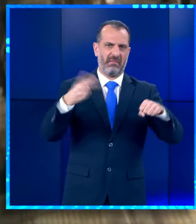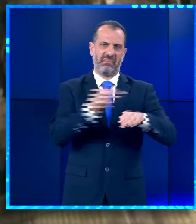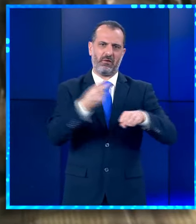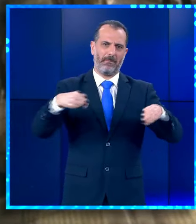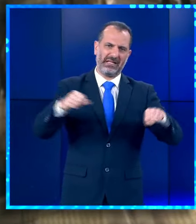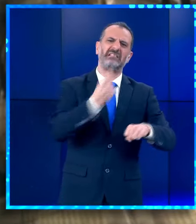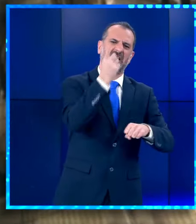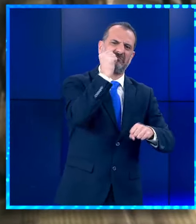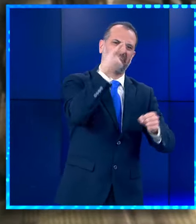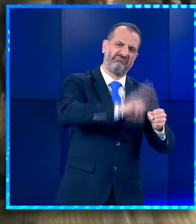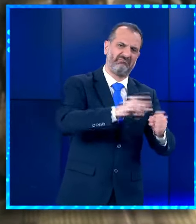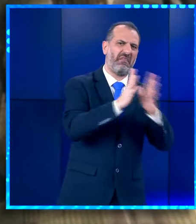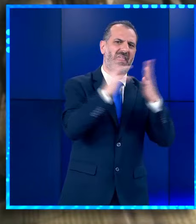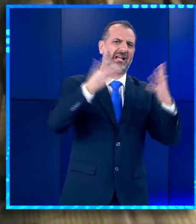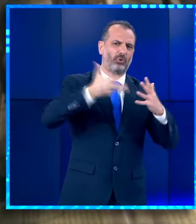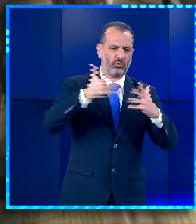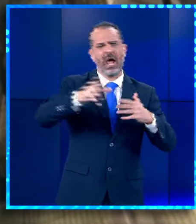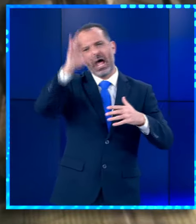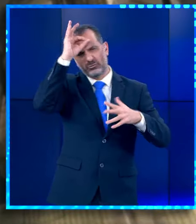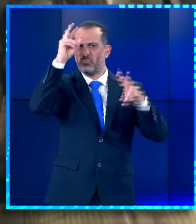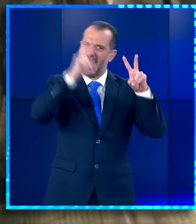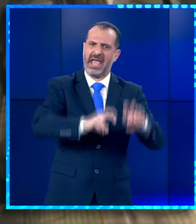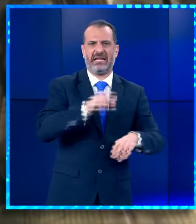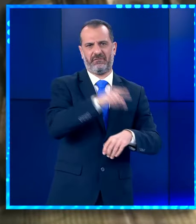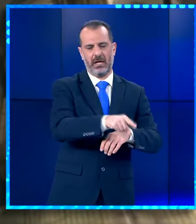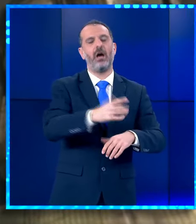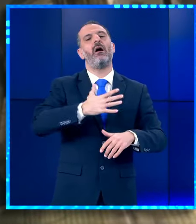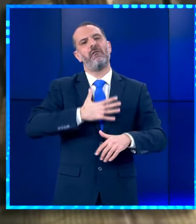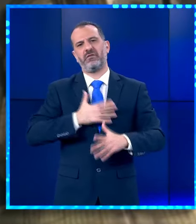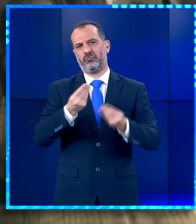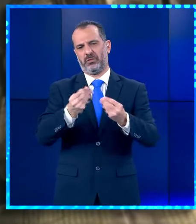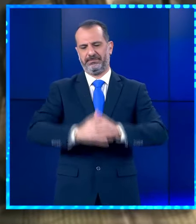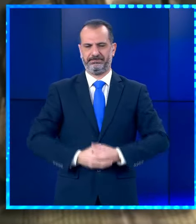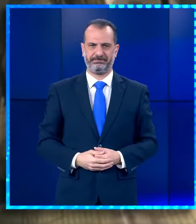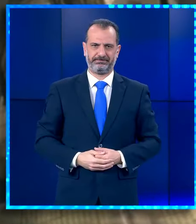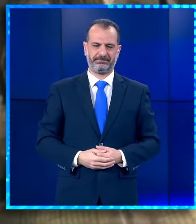να βγάζει συμπέρασμα τι άκριβος οδήγησε σε αυτό το φανατηφόρο τροχέο. Ελευθερία, σε ευχαριστώ πολύ.